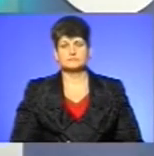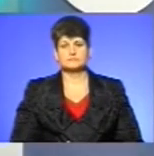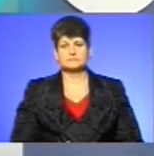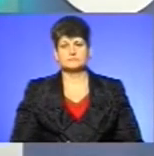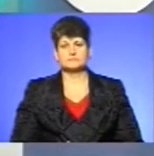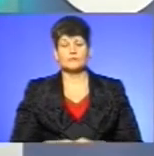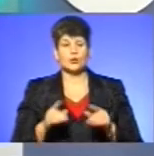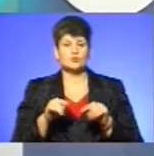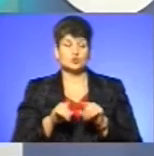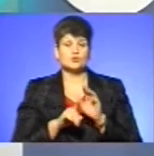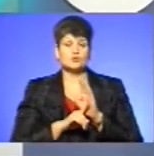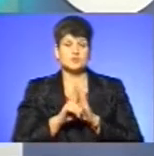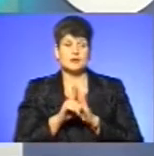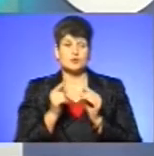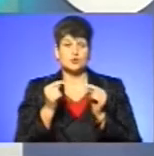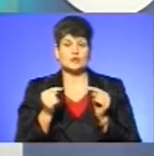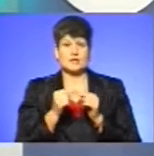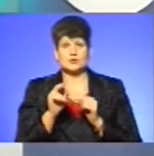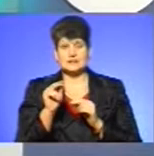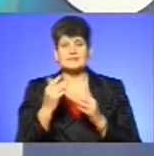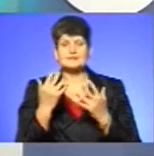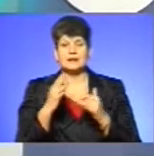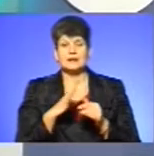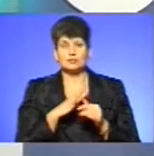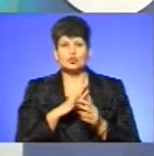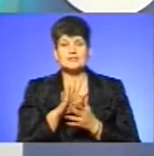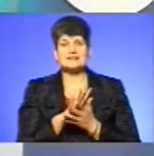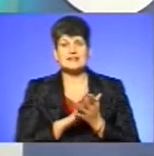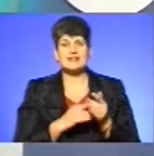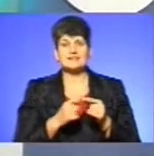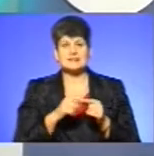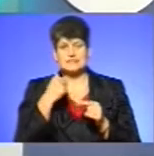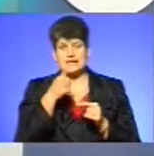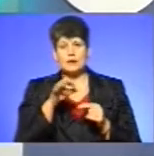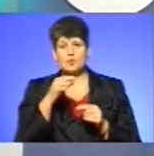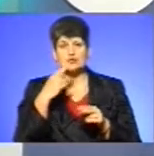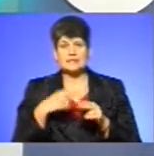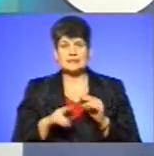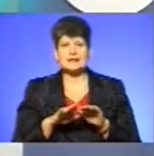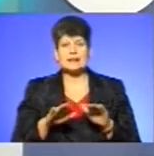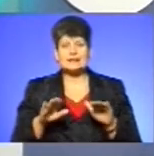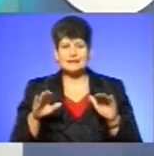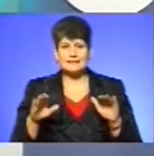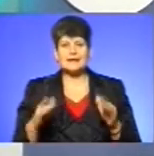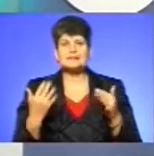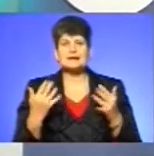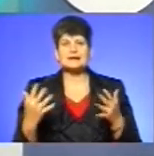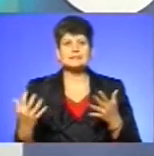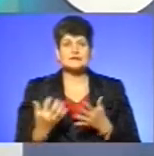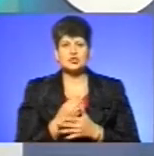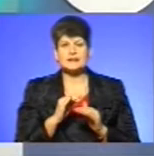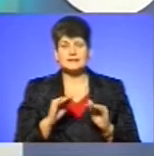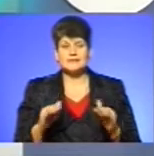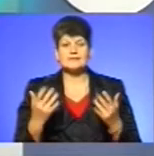Отож, розпочнемо із конкретної цифри, скільки було заяв за цей рік про зникнення дітей, скільки знайшли дітей і